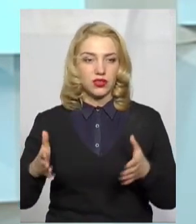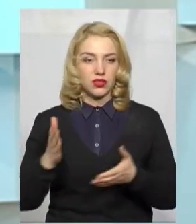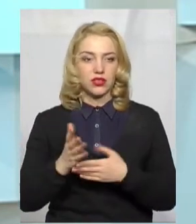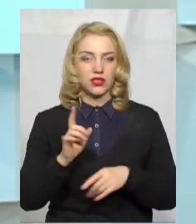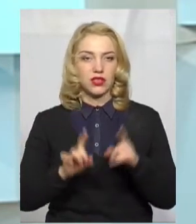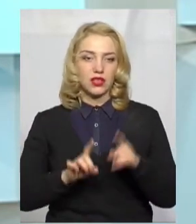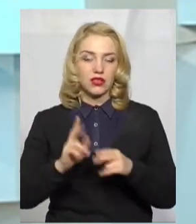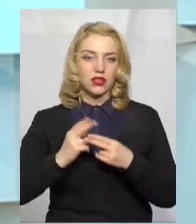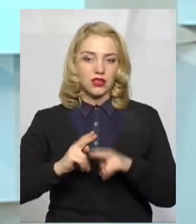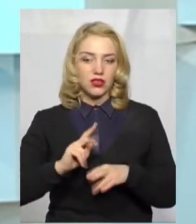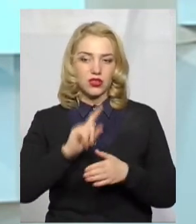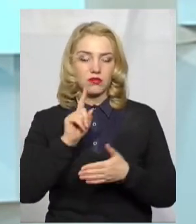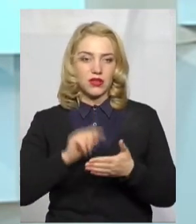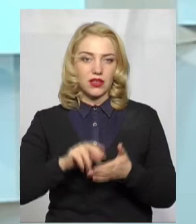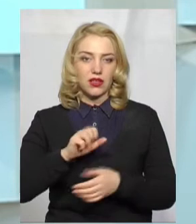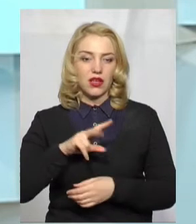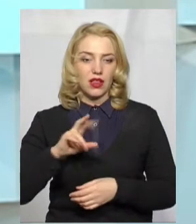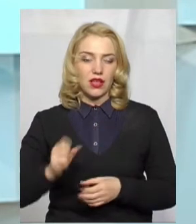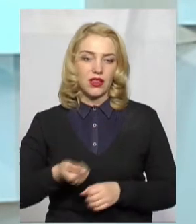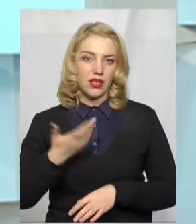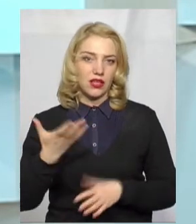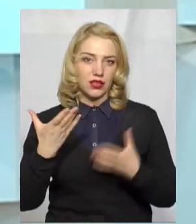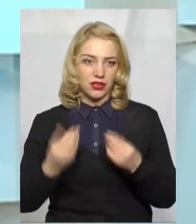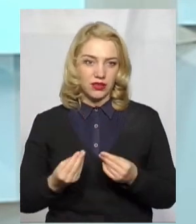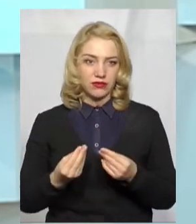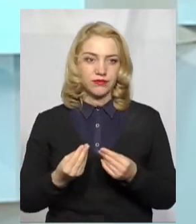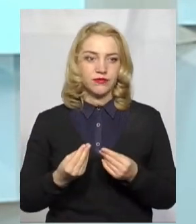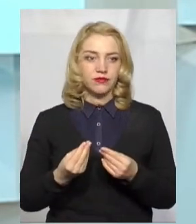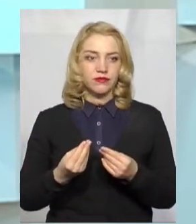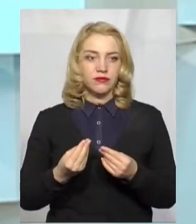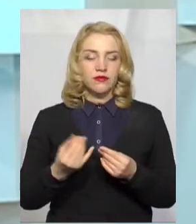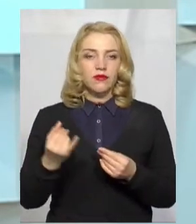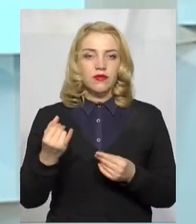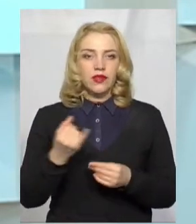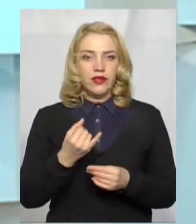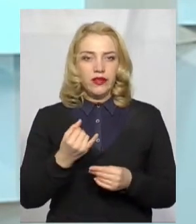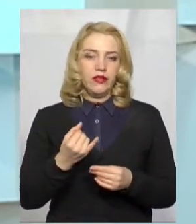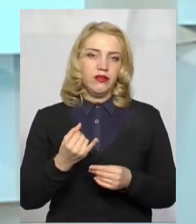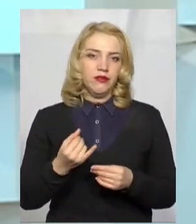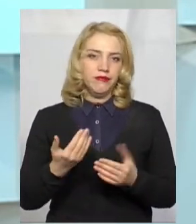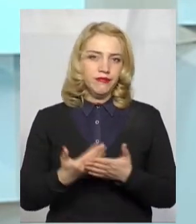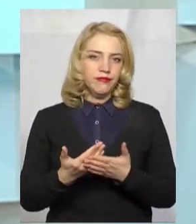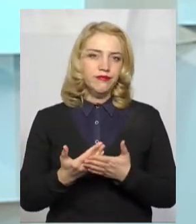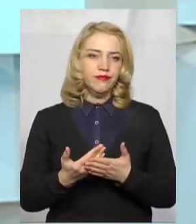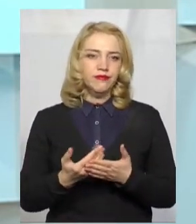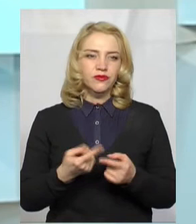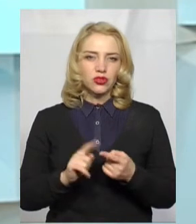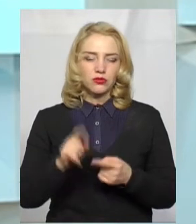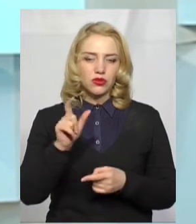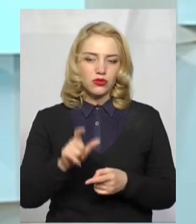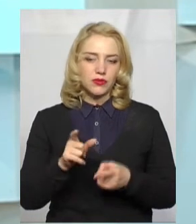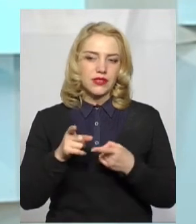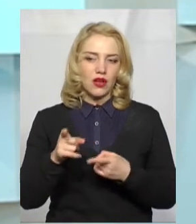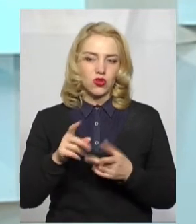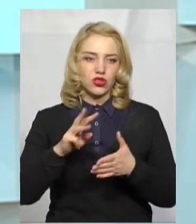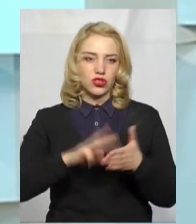ще деякі технічні питання, але буквально декілька днів вони знімуться. І в принципі цьому громадянину загрожує